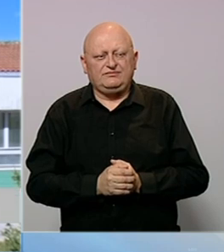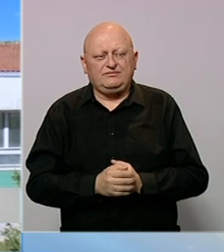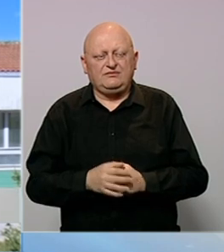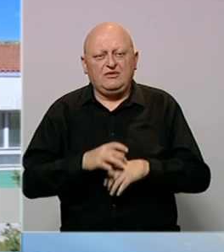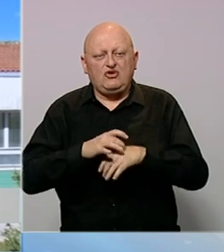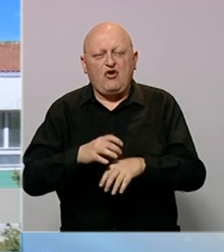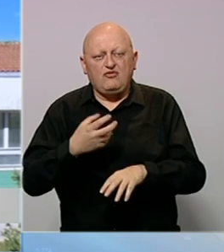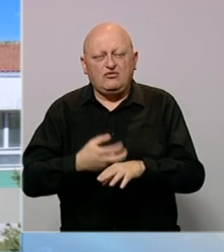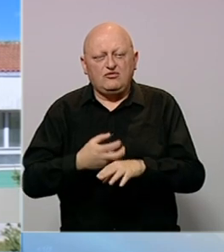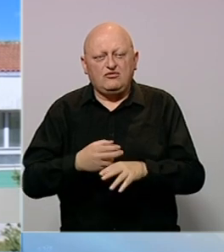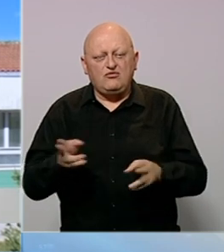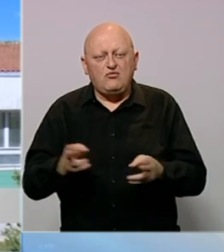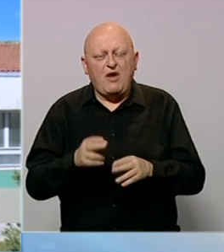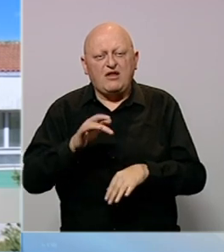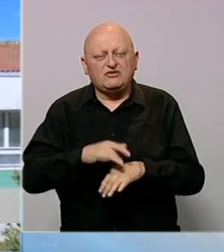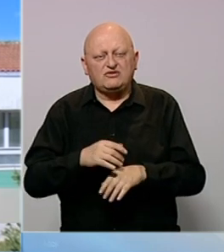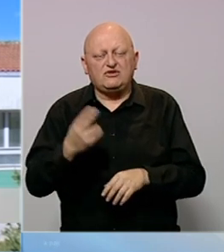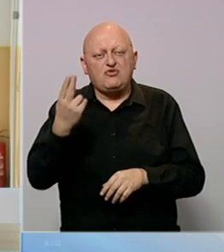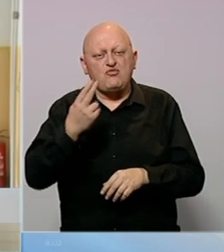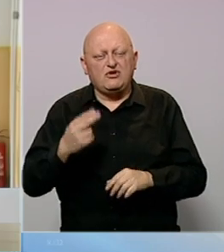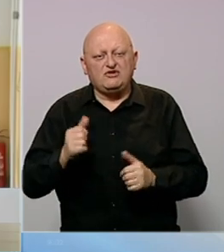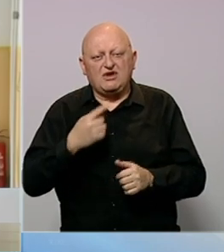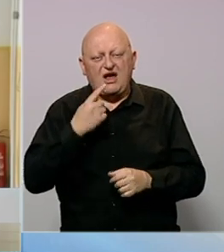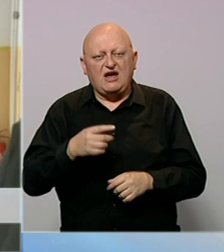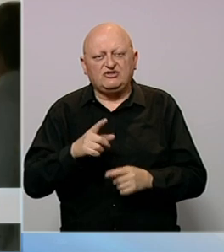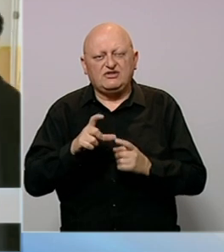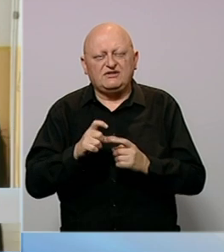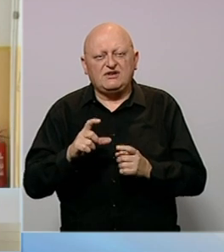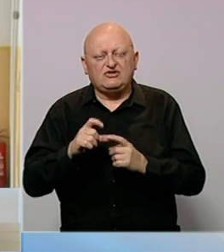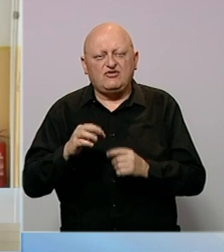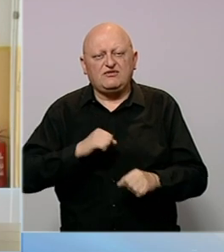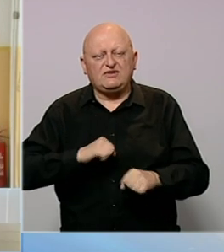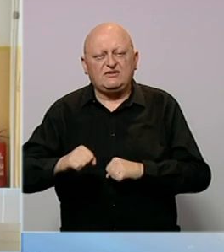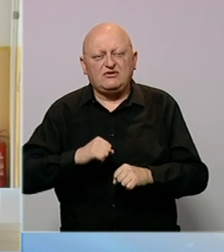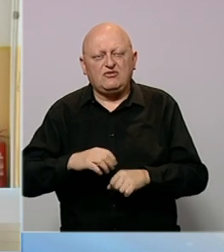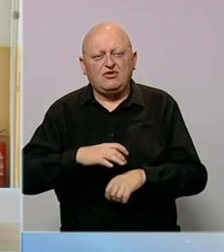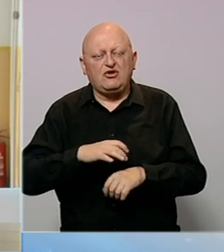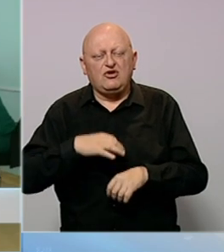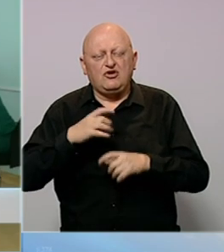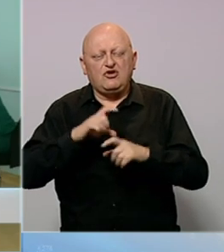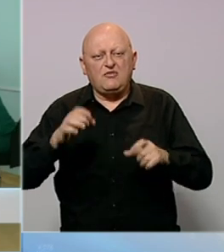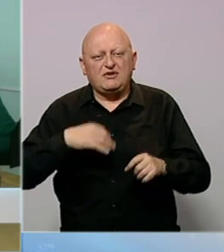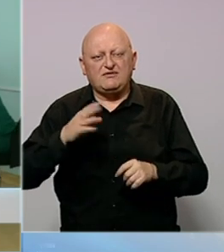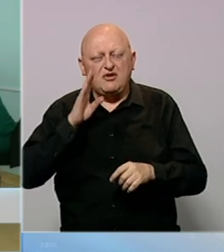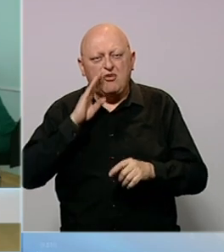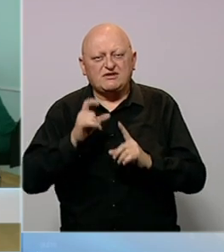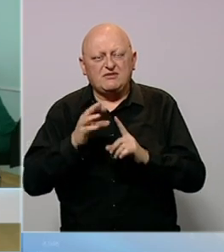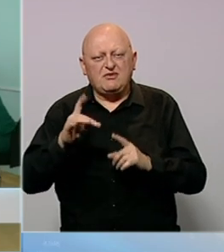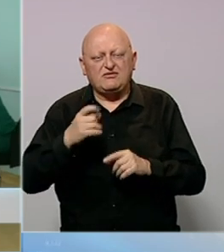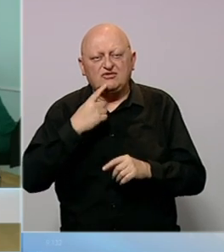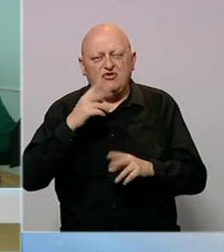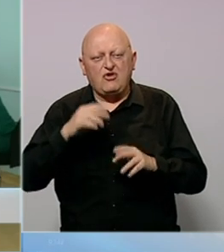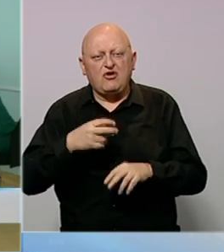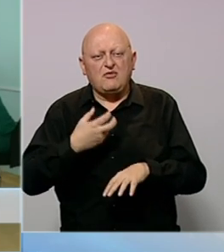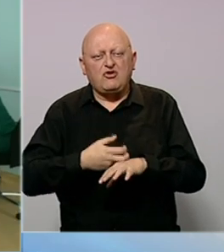Dovesti ljekara u malu sredinu je umjetnost. Kaže to Sabina Softić, direktorica Doma zdravlje u Bosanskom Petrovcu, koji